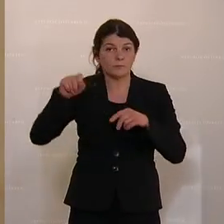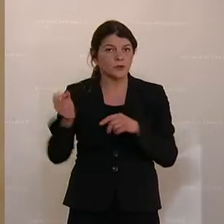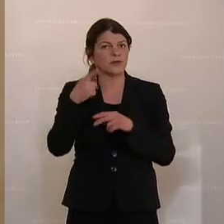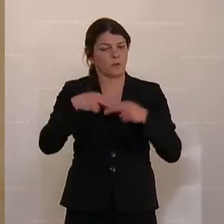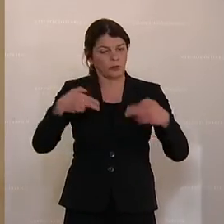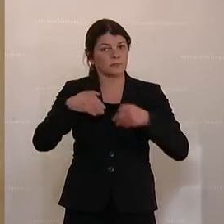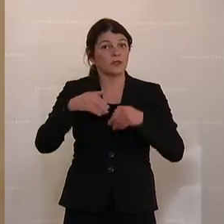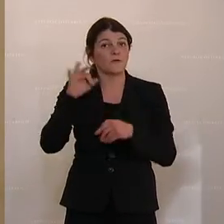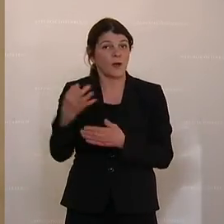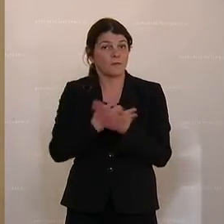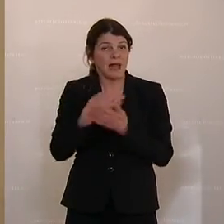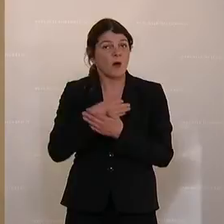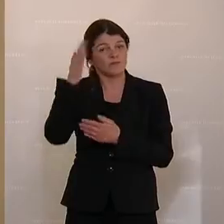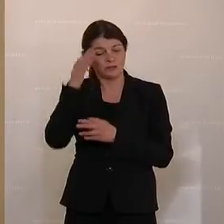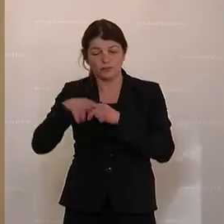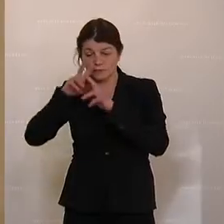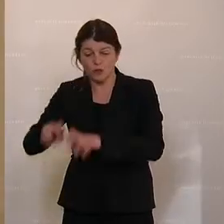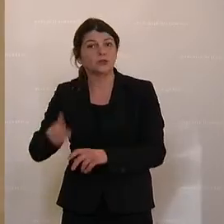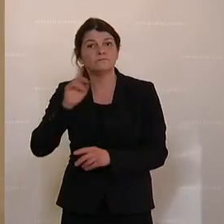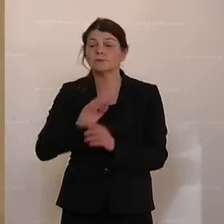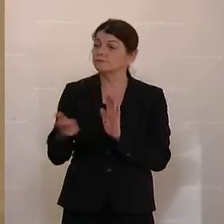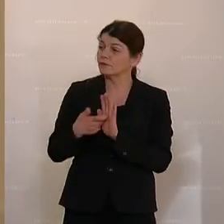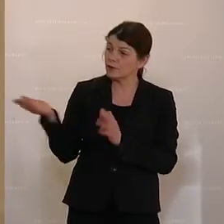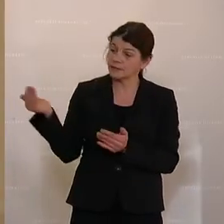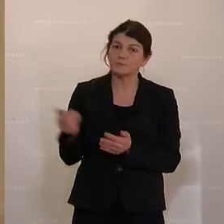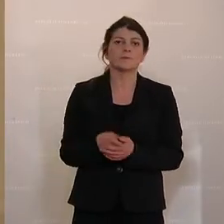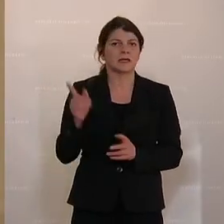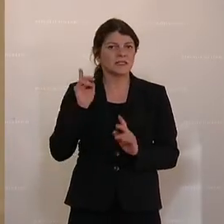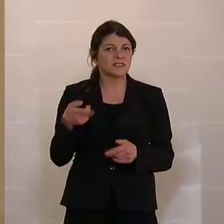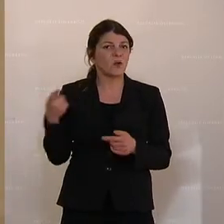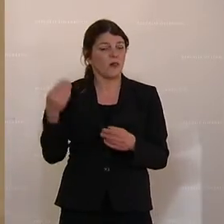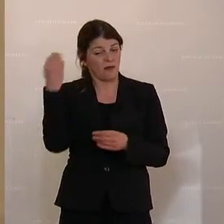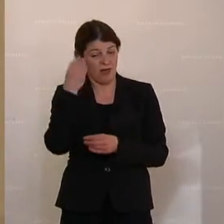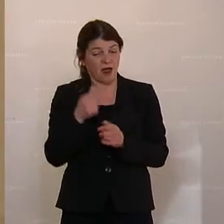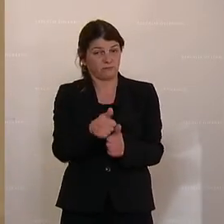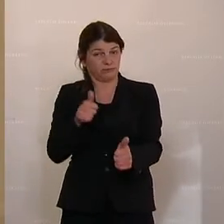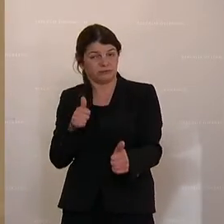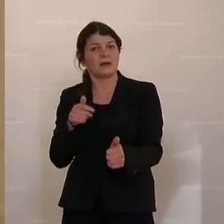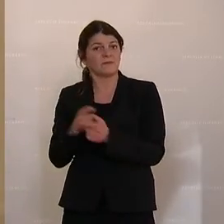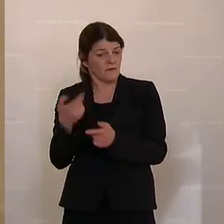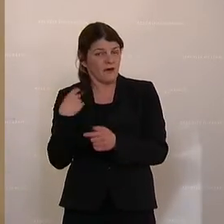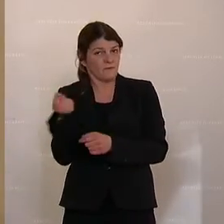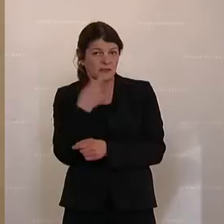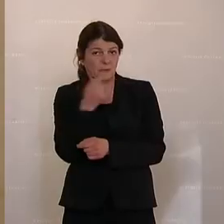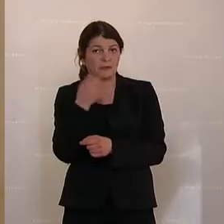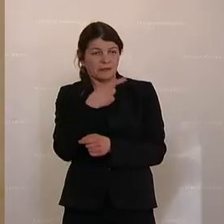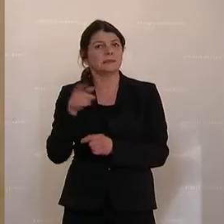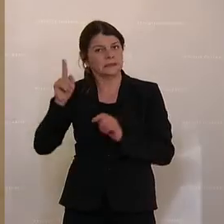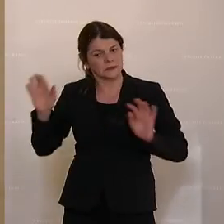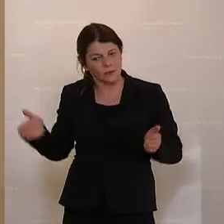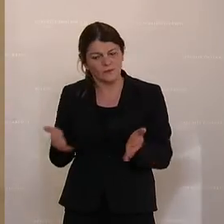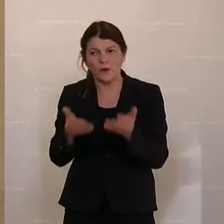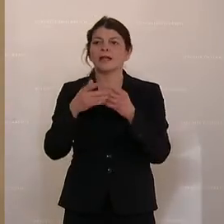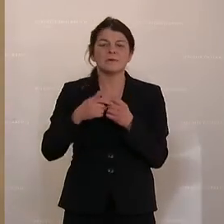Bundesminister für Bildung, Wissenschaft und Forschung werden aufgefordert, für die Aufholung von Lernrückständen ein ausreichendes Budget für zusätzliche Fördermaßnahmen